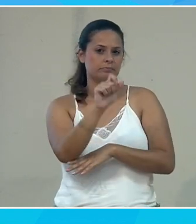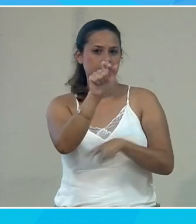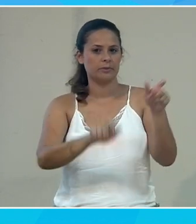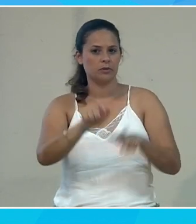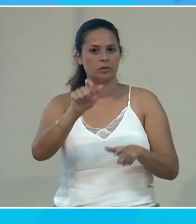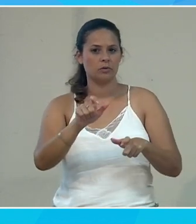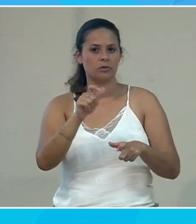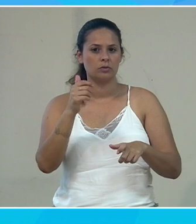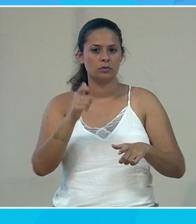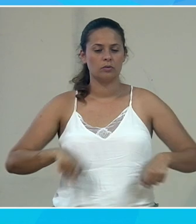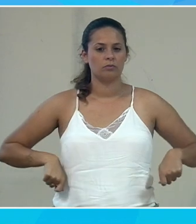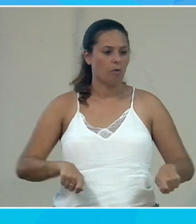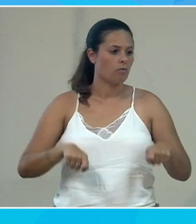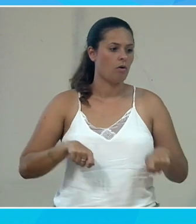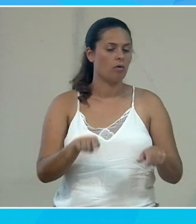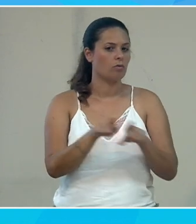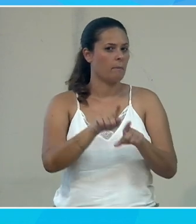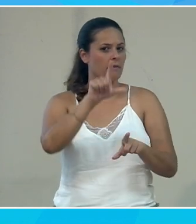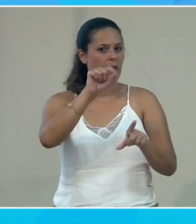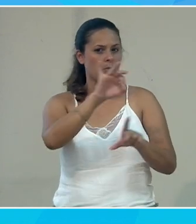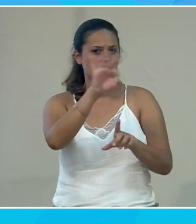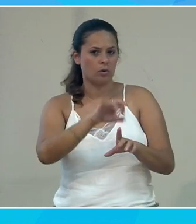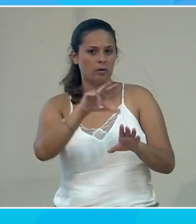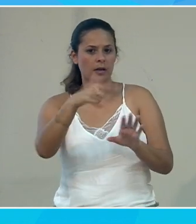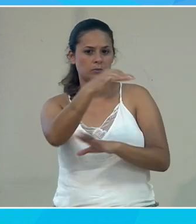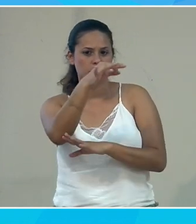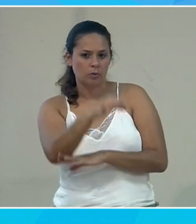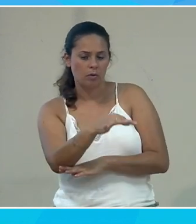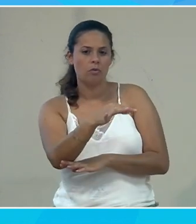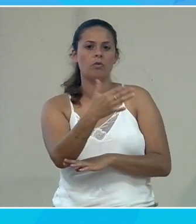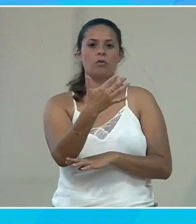situation de handicap ? Alors, j'ai proposé 20%, 13%, 2%.